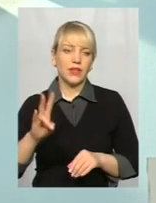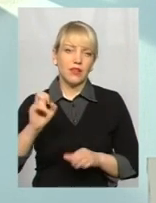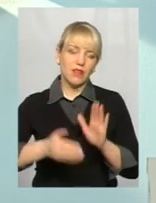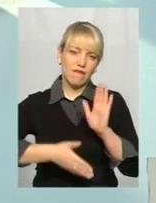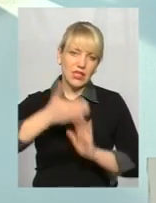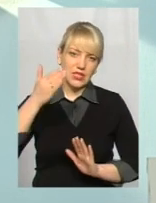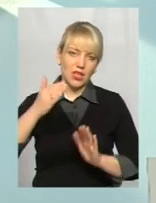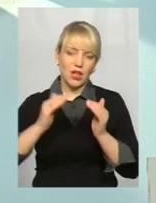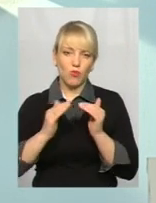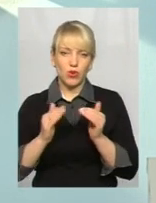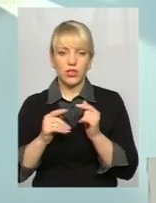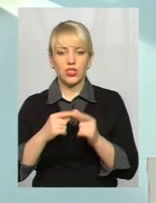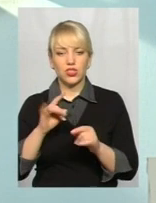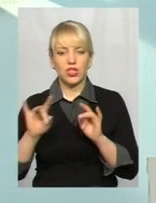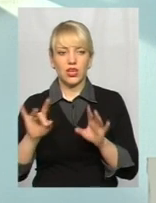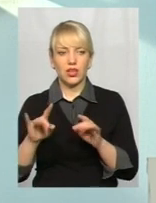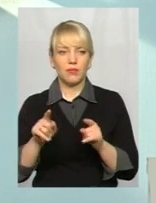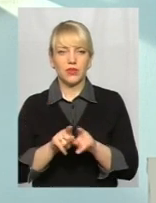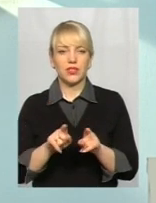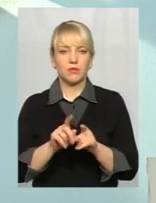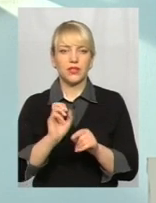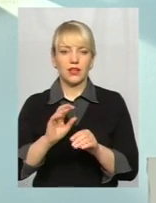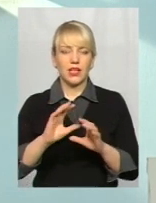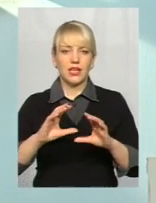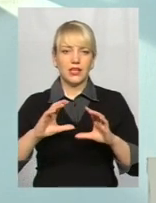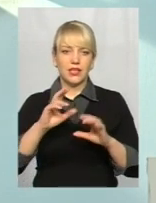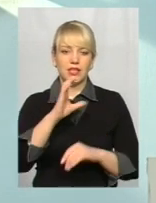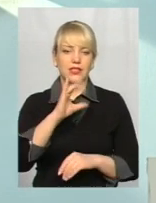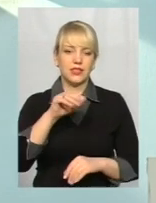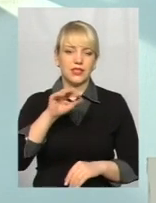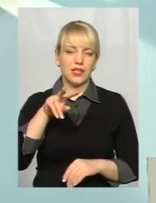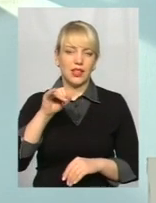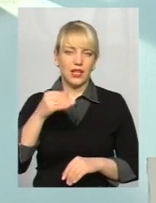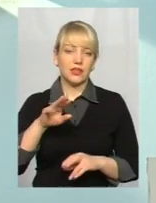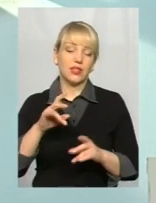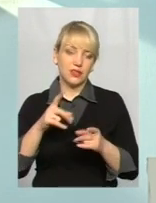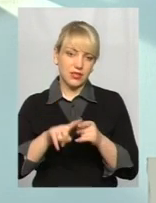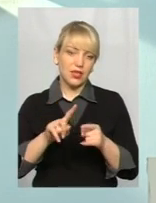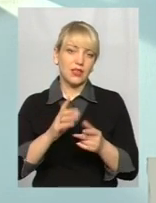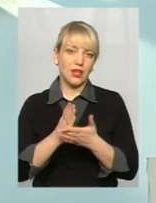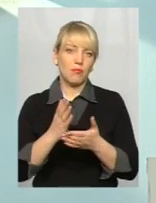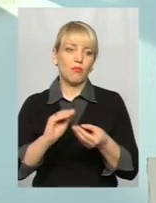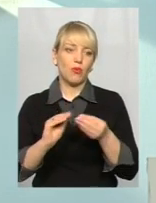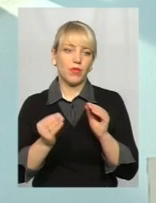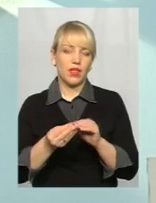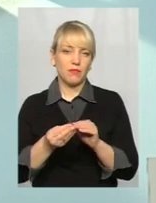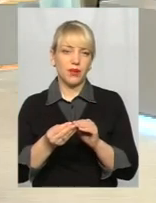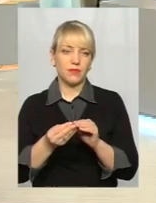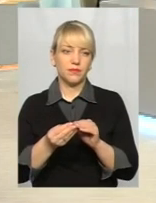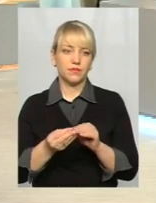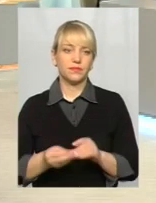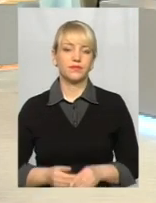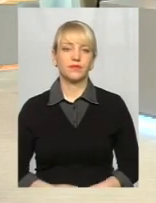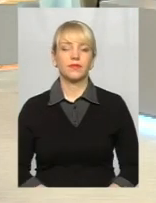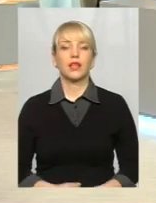будинках, чи на рекламних засобах типу сіті-лайти. Це дійсно є проблема, але рекламні конструкції треба утримувати в будь-якому випадку в належному